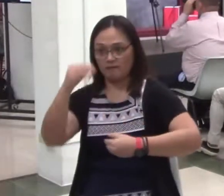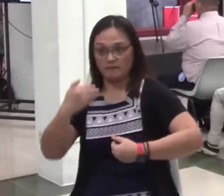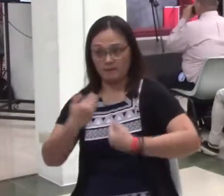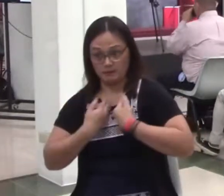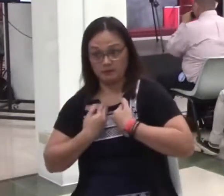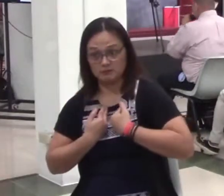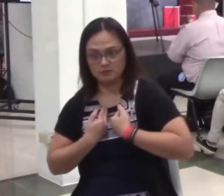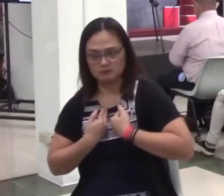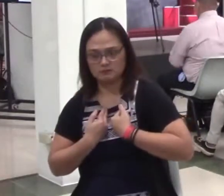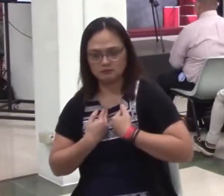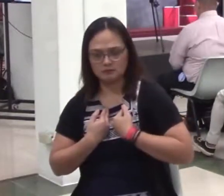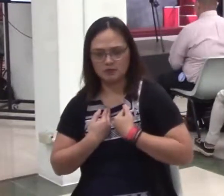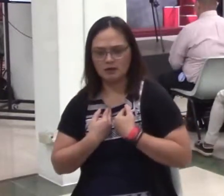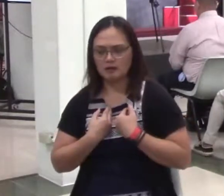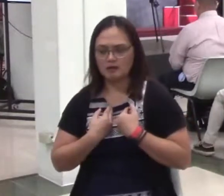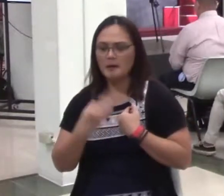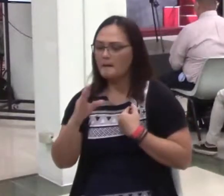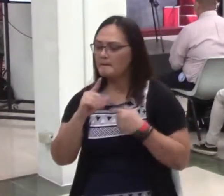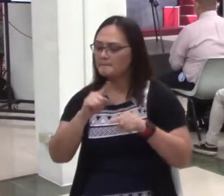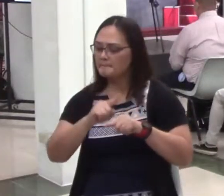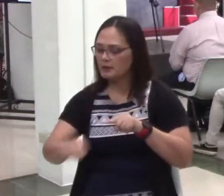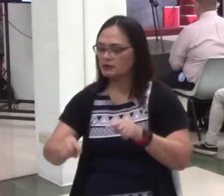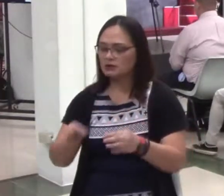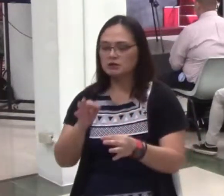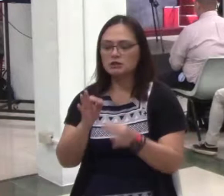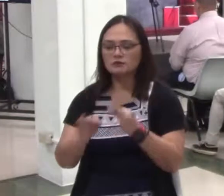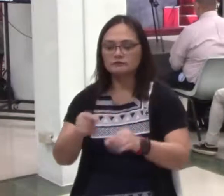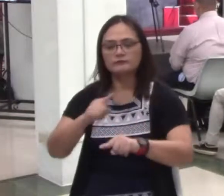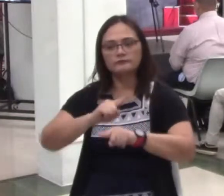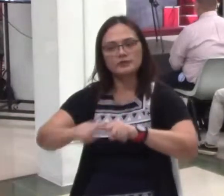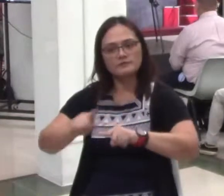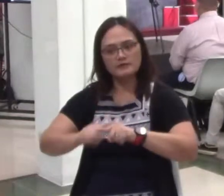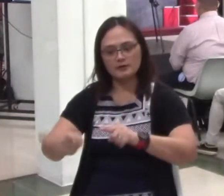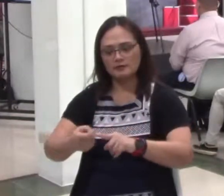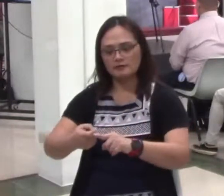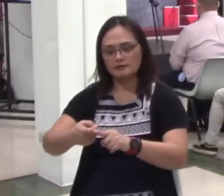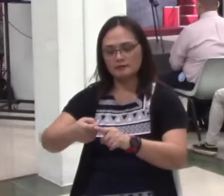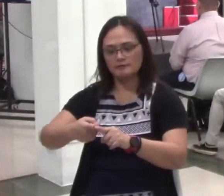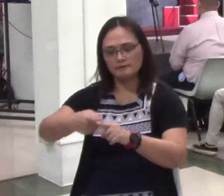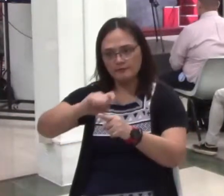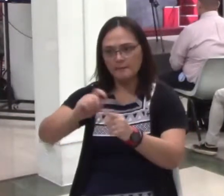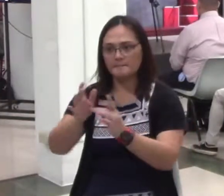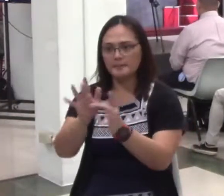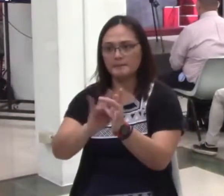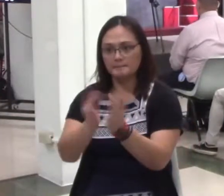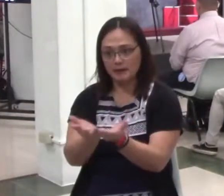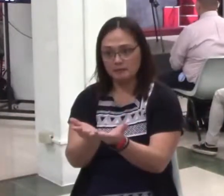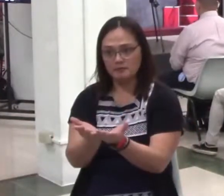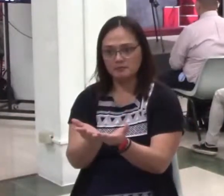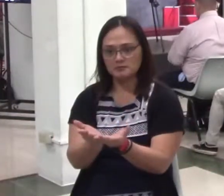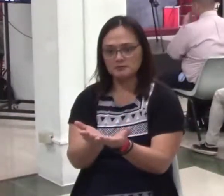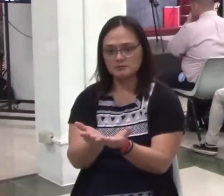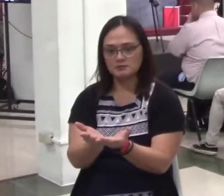Minsan, tayo mga tao, mahilig tayo ipaglaban ng ating karapatan.